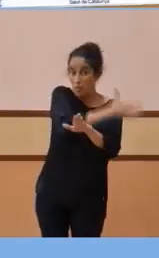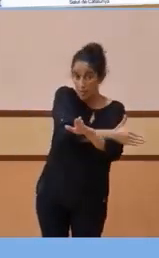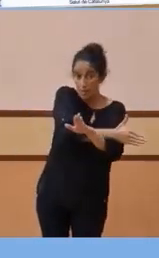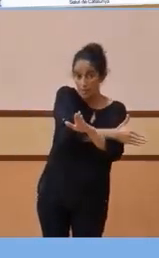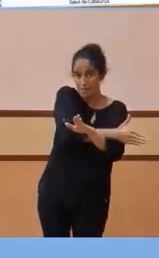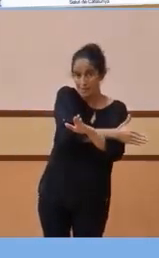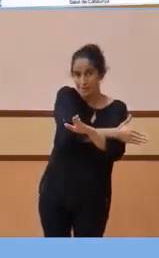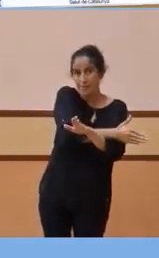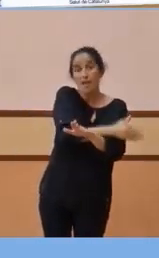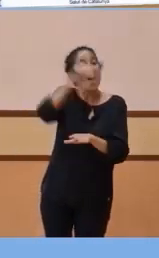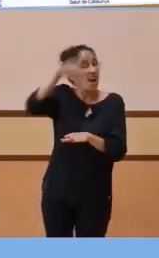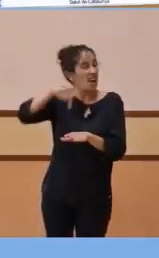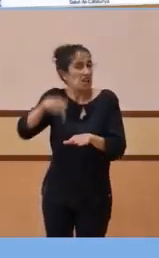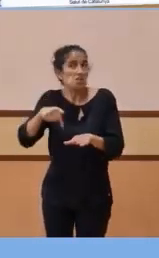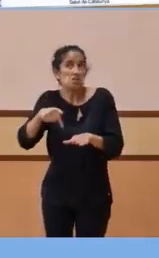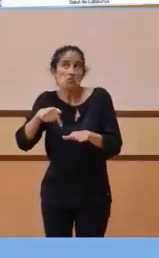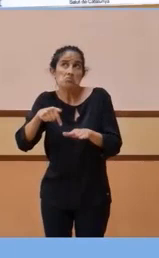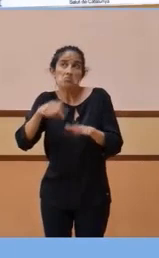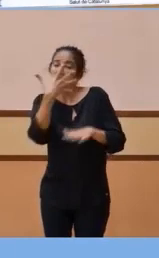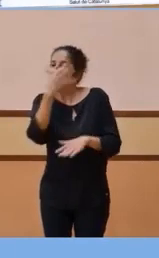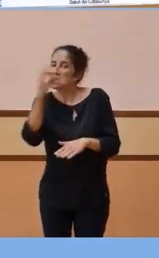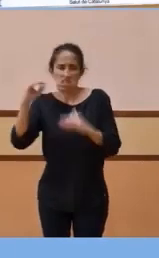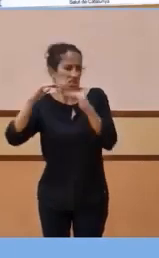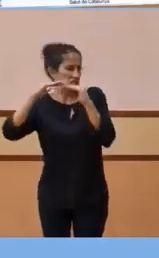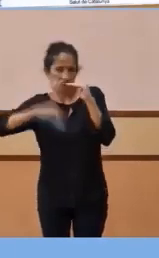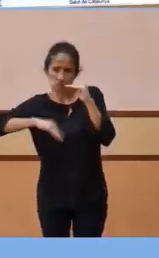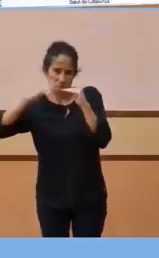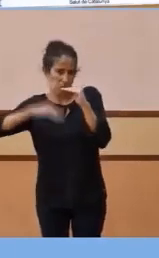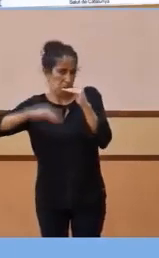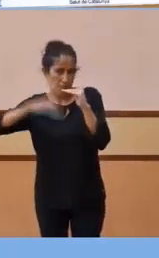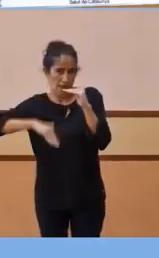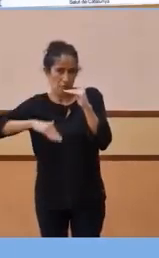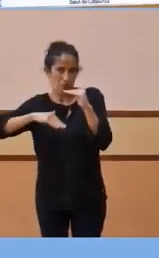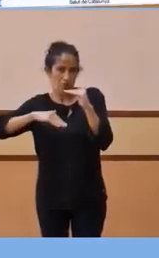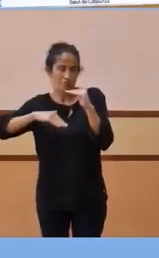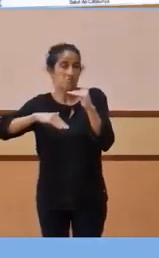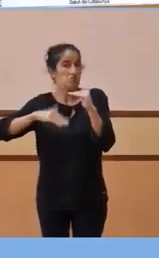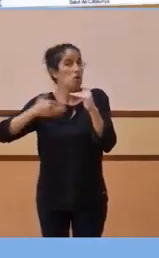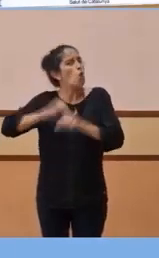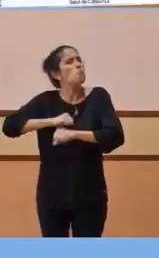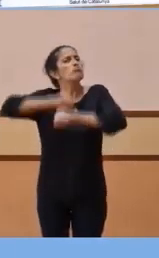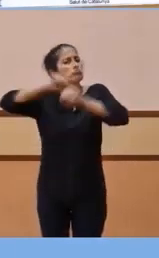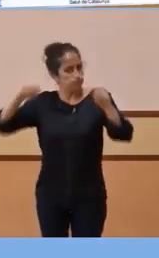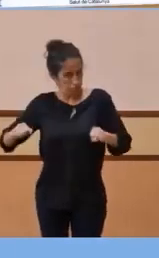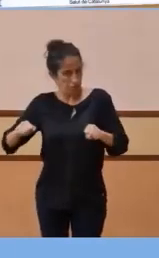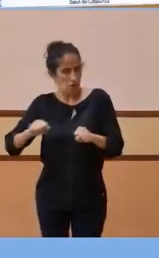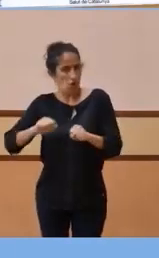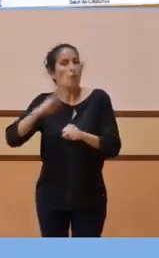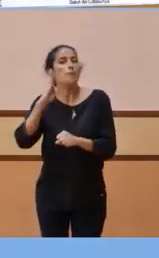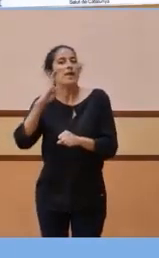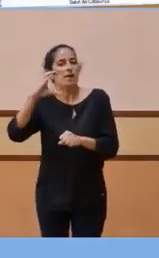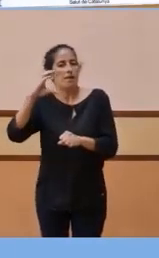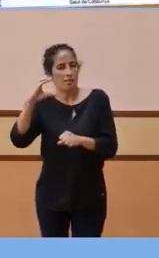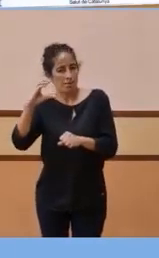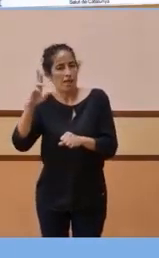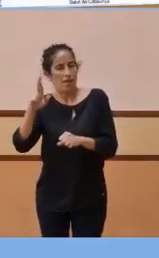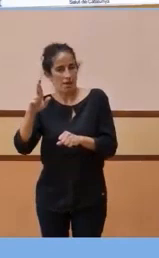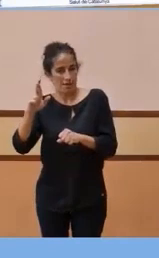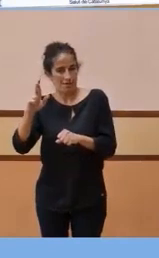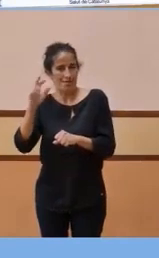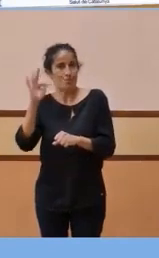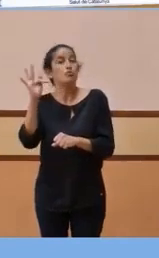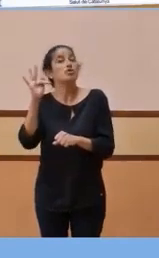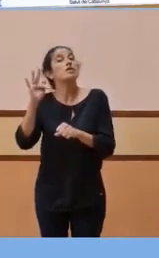'anterior, i aquesta estem per sota de les 500 confirmacions PCR positiu en el cas de les urgències. I això,